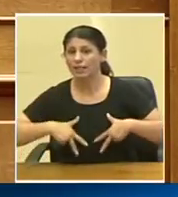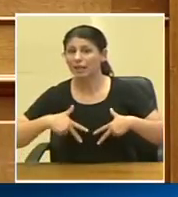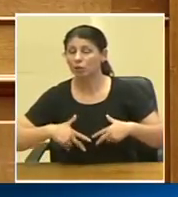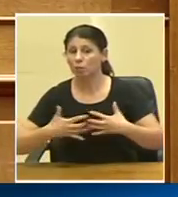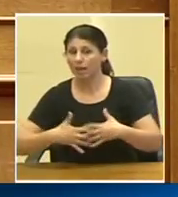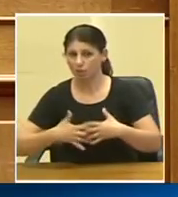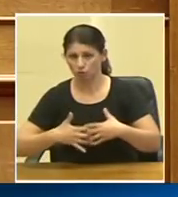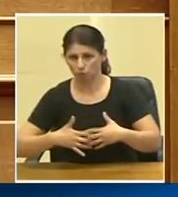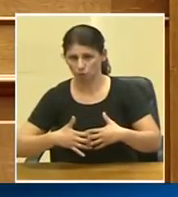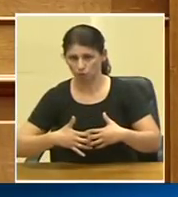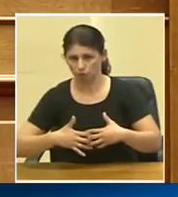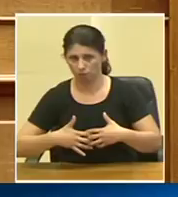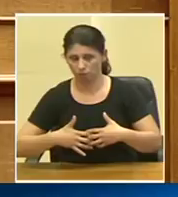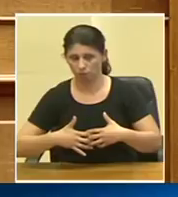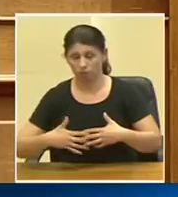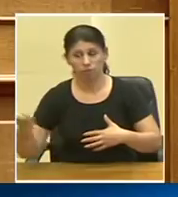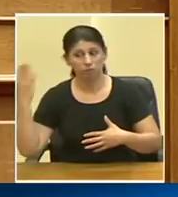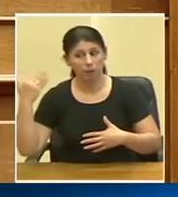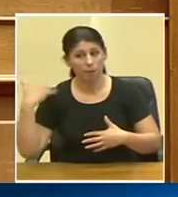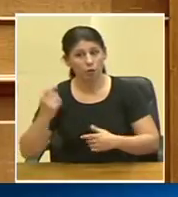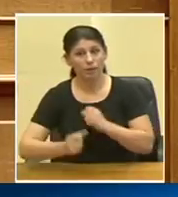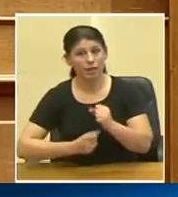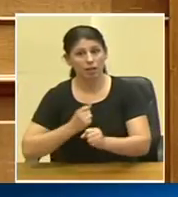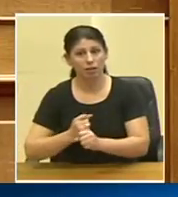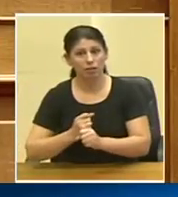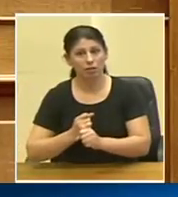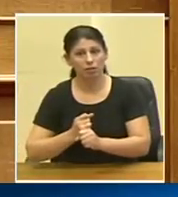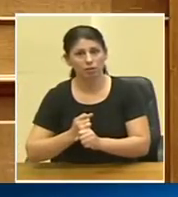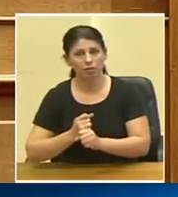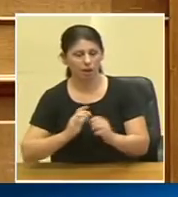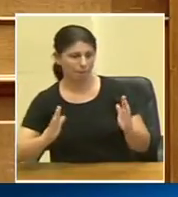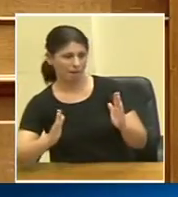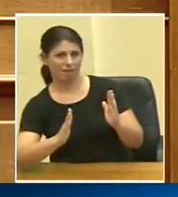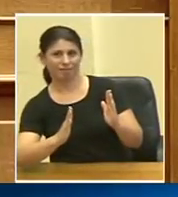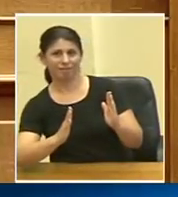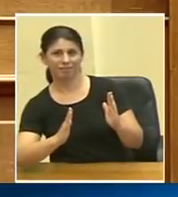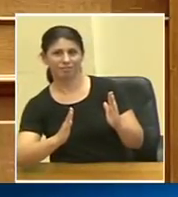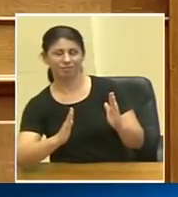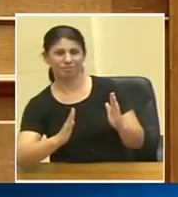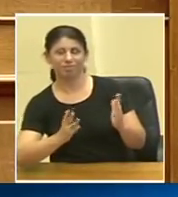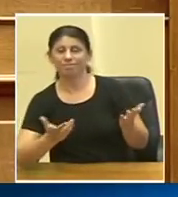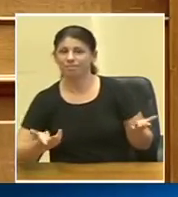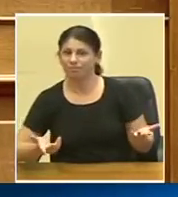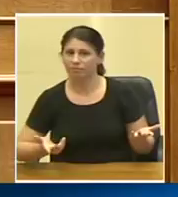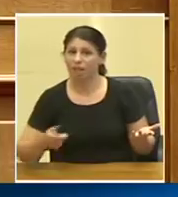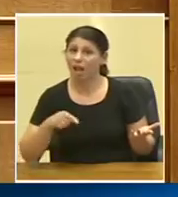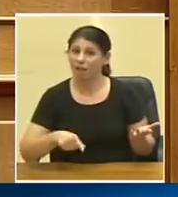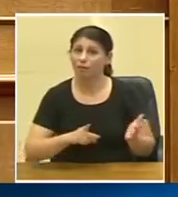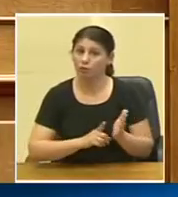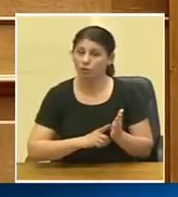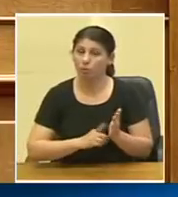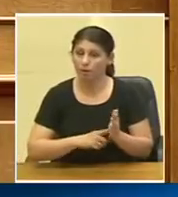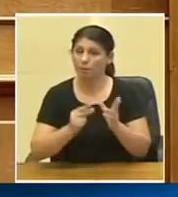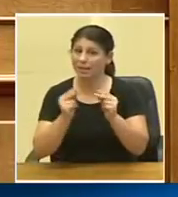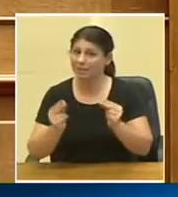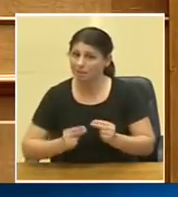ο οποίος τα προηγούμενα χρόνια ήταν σαφώς απέναντι έτσι και αυτό πρέπει να το βγάζουμε ως